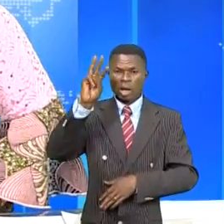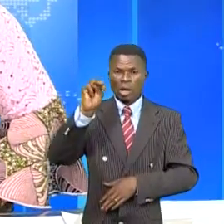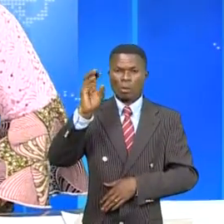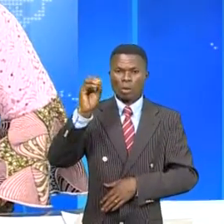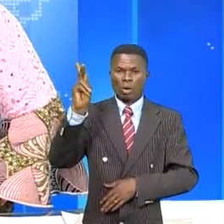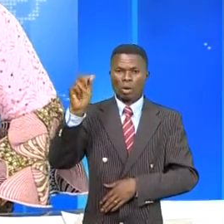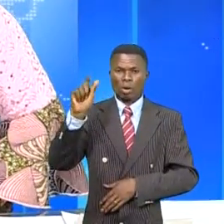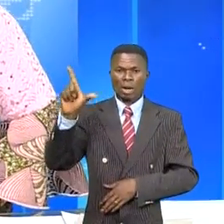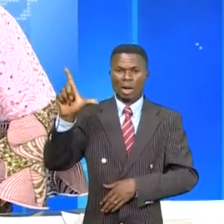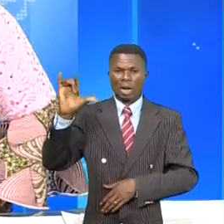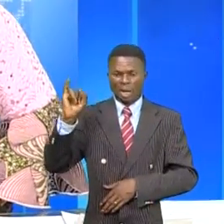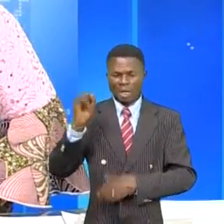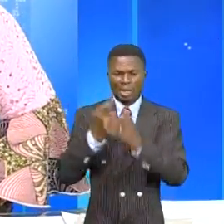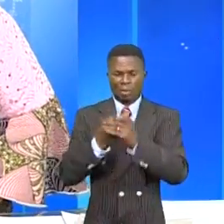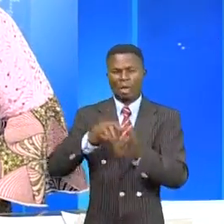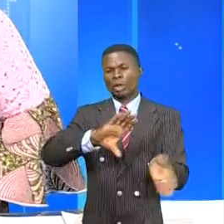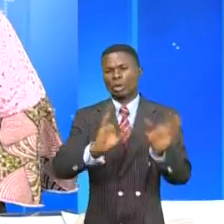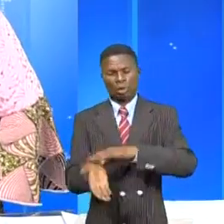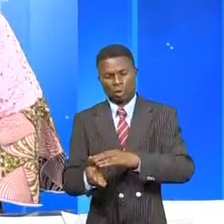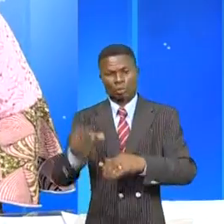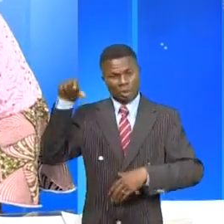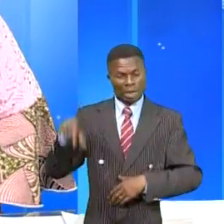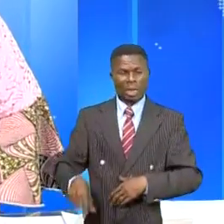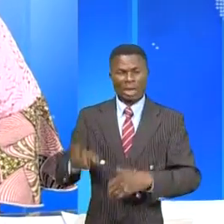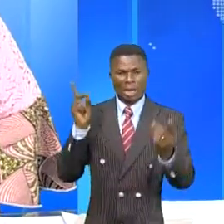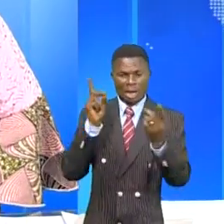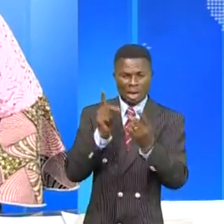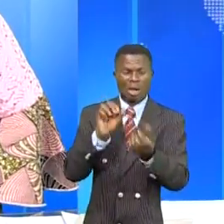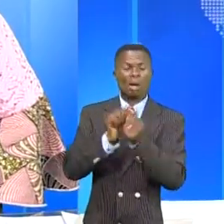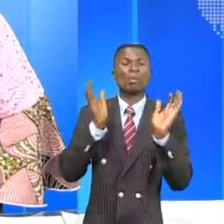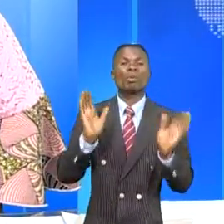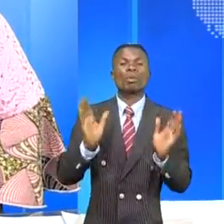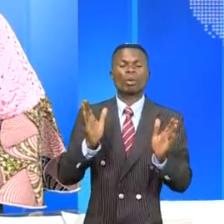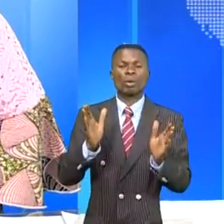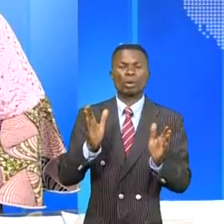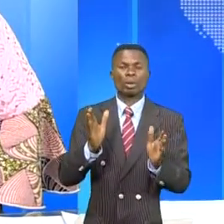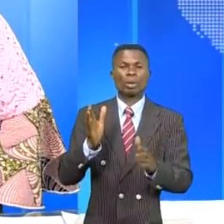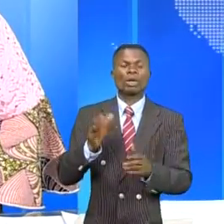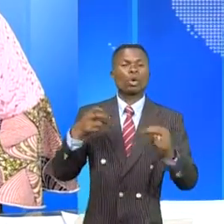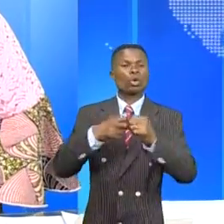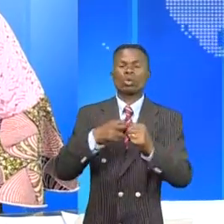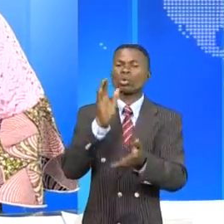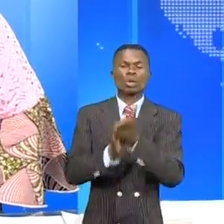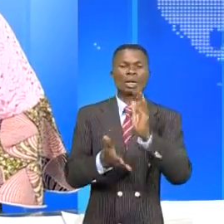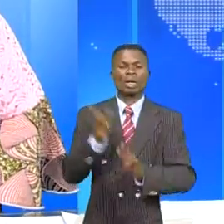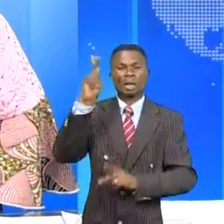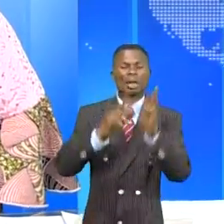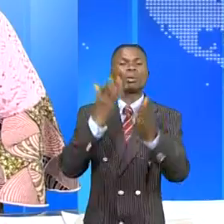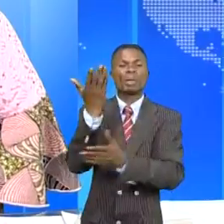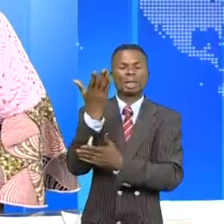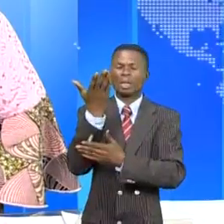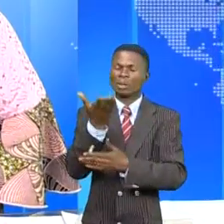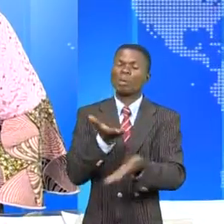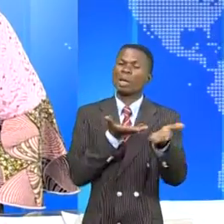deux si l'on y prend garde. Le quartier connaît également un sérieux problème des desserts en énergie. La population lance